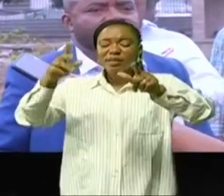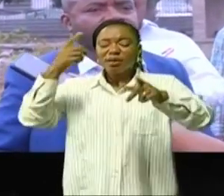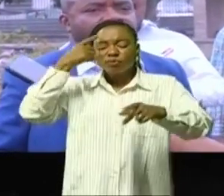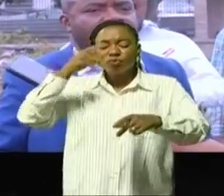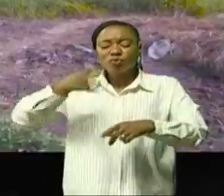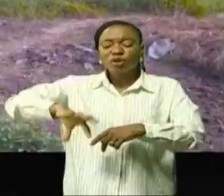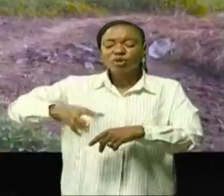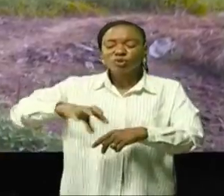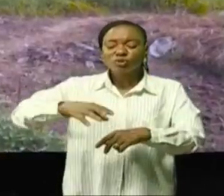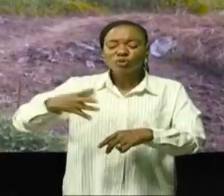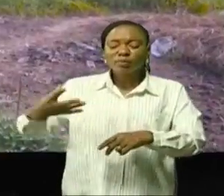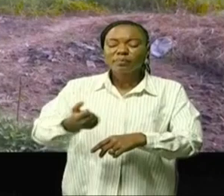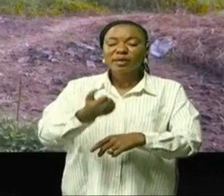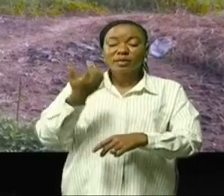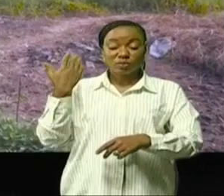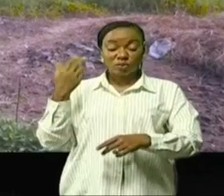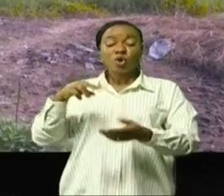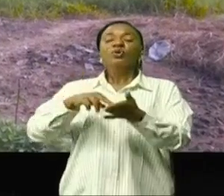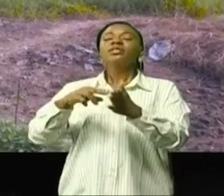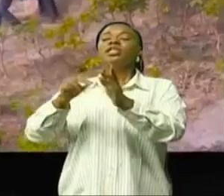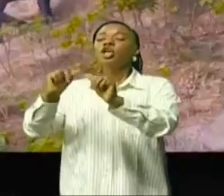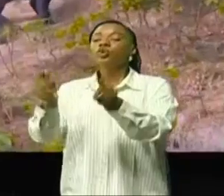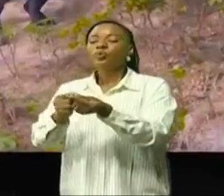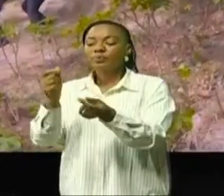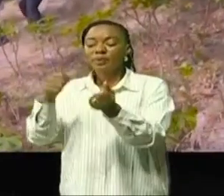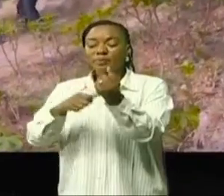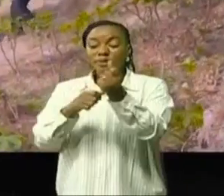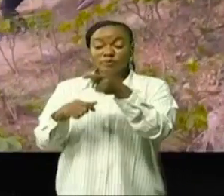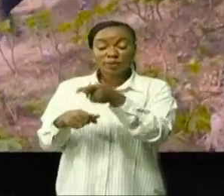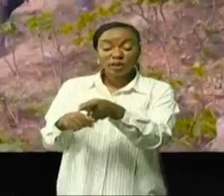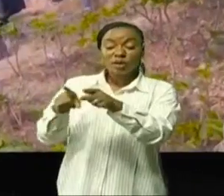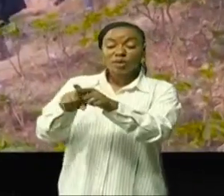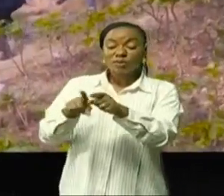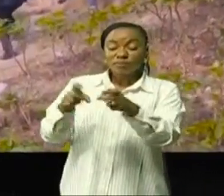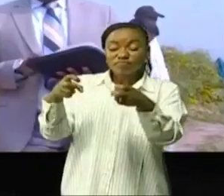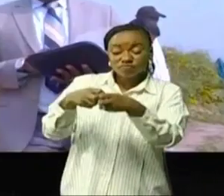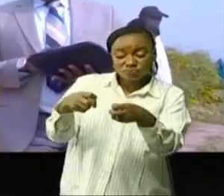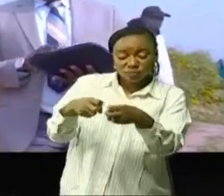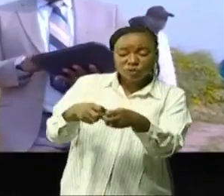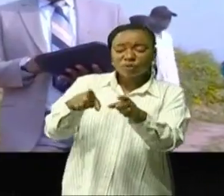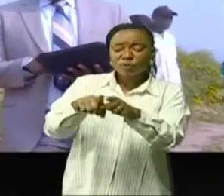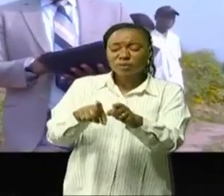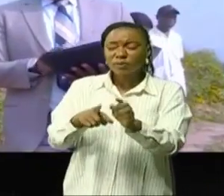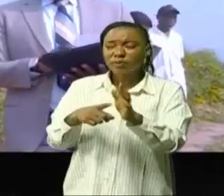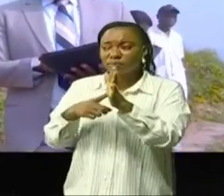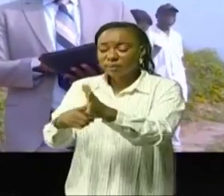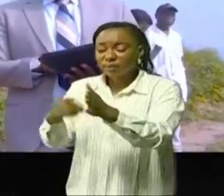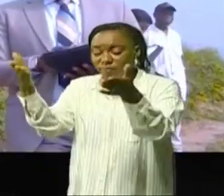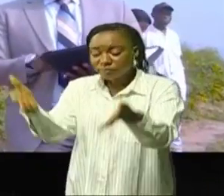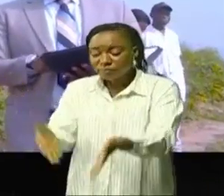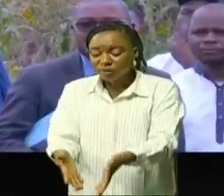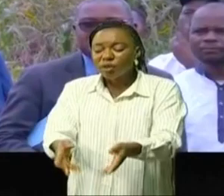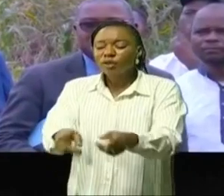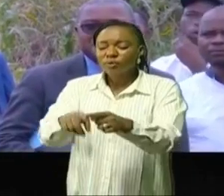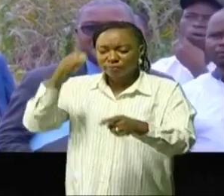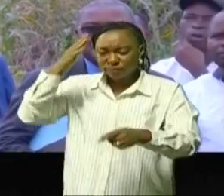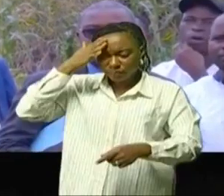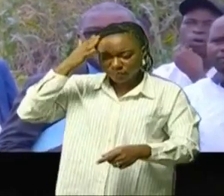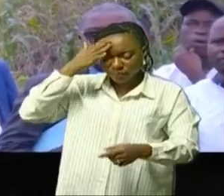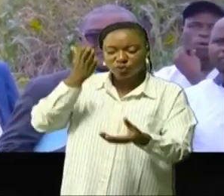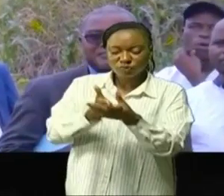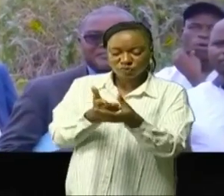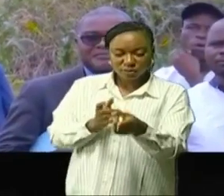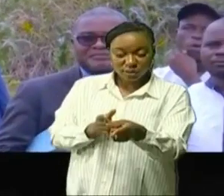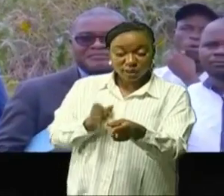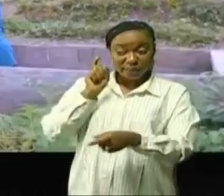capacité nominale la délégation du ministère des ressources hydrauliques et électricité présente sur ce lieu a pris connaissance de ce dossier